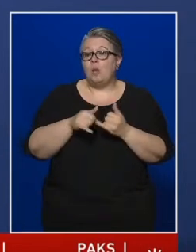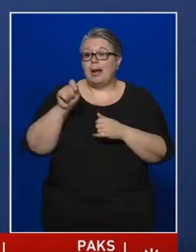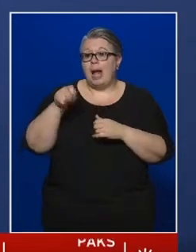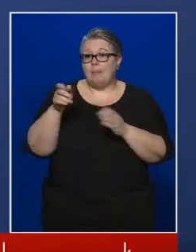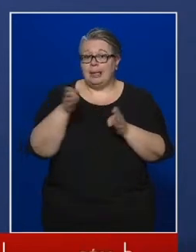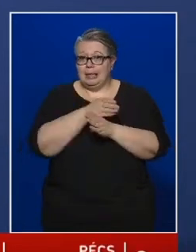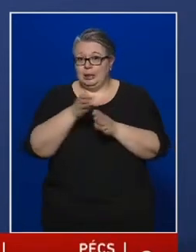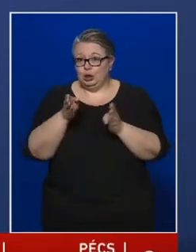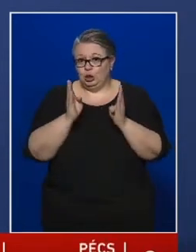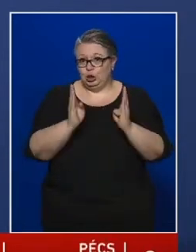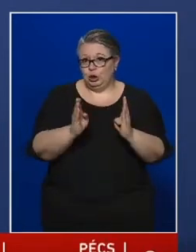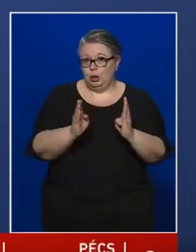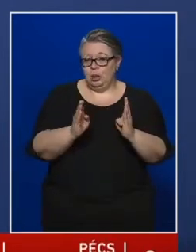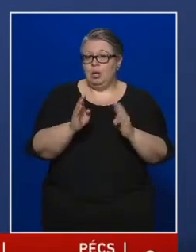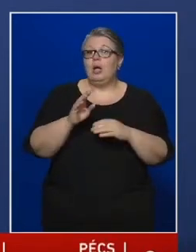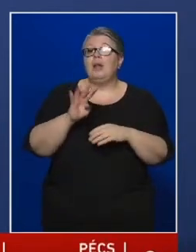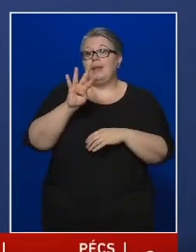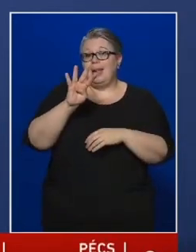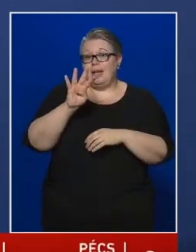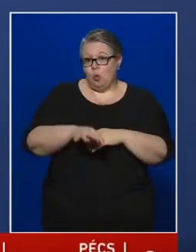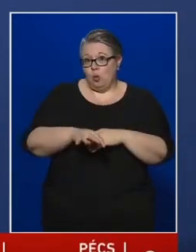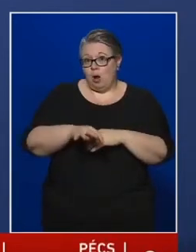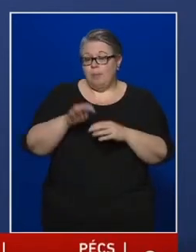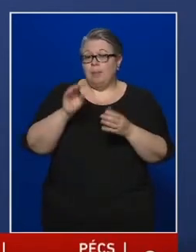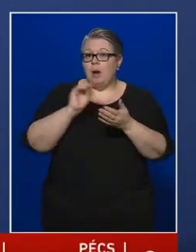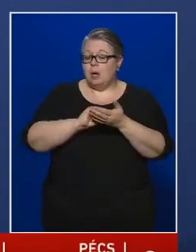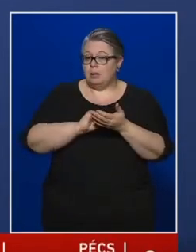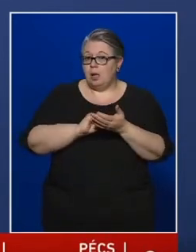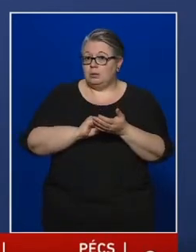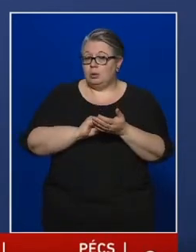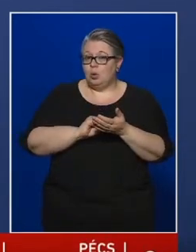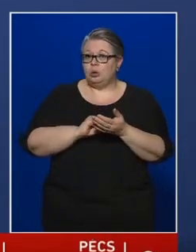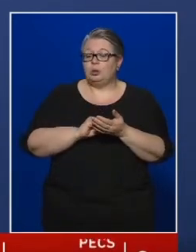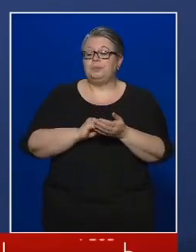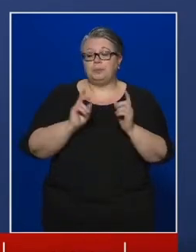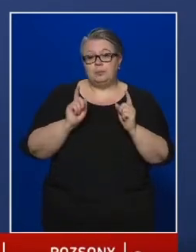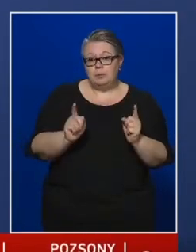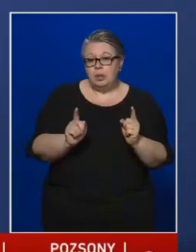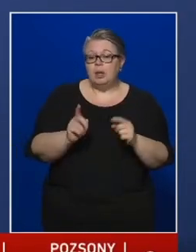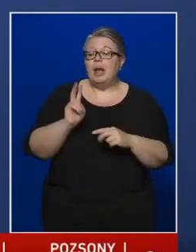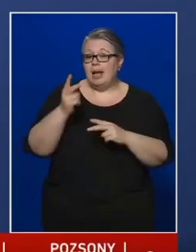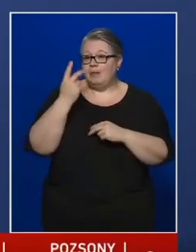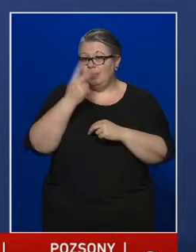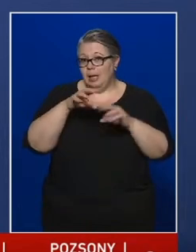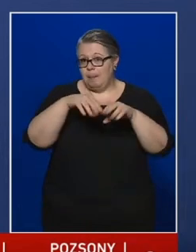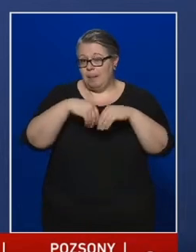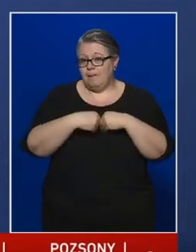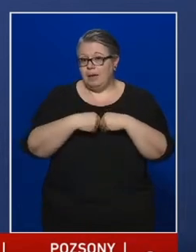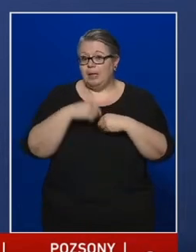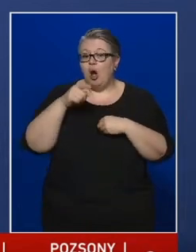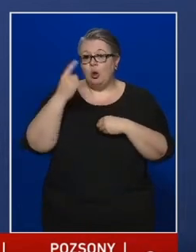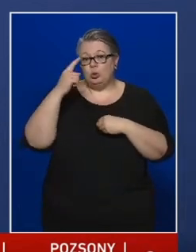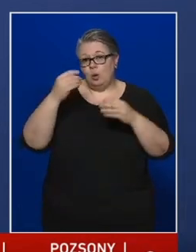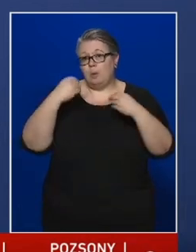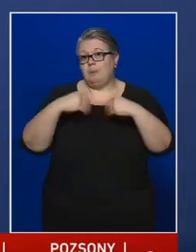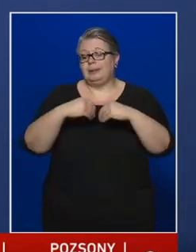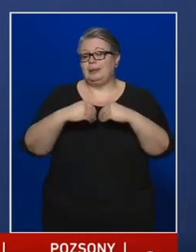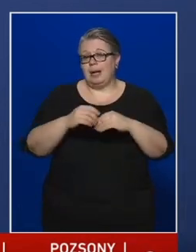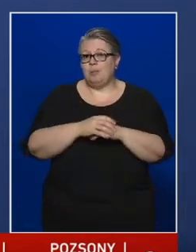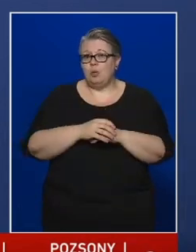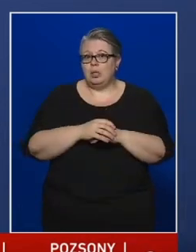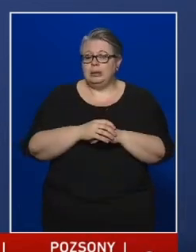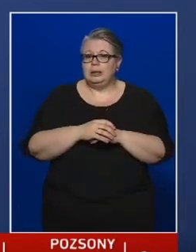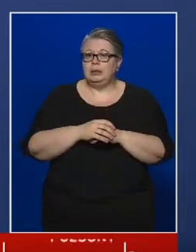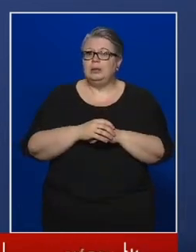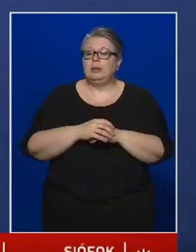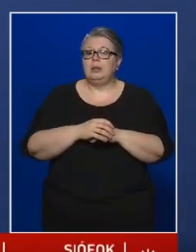-áprilisi adatokat, tehát ezt a négy hónapos intervallumot figyelembe véve arról tudunk beszámolni,